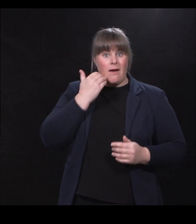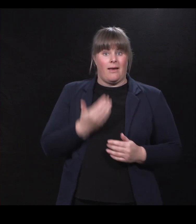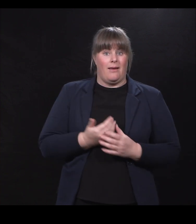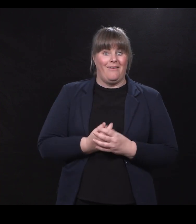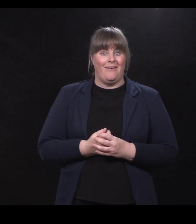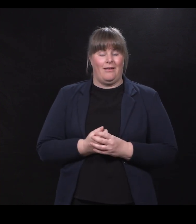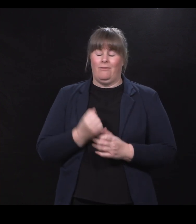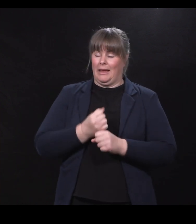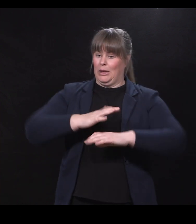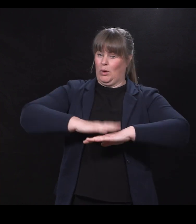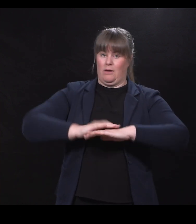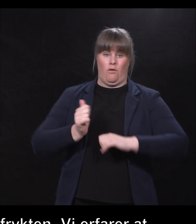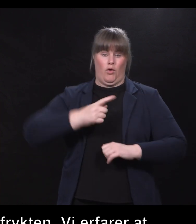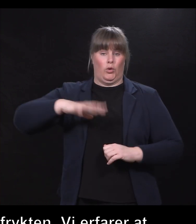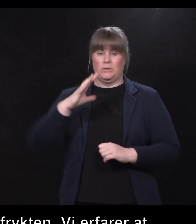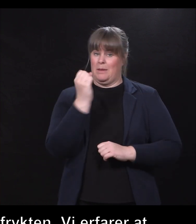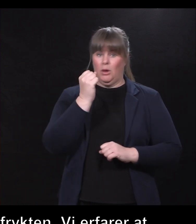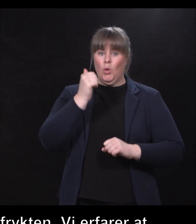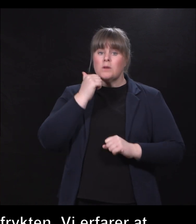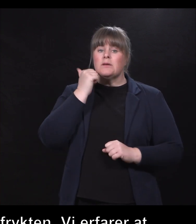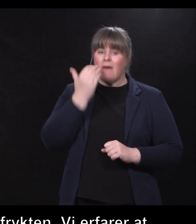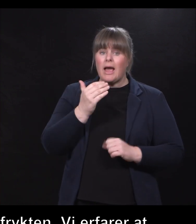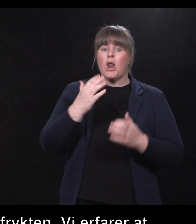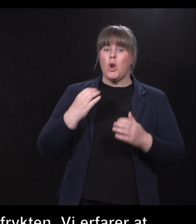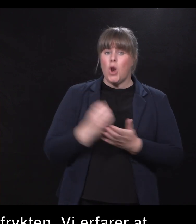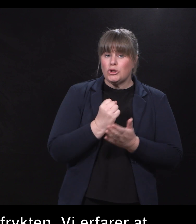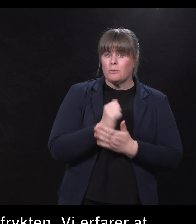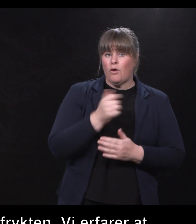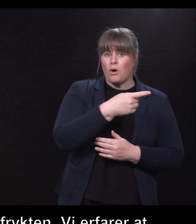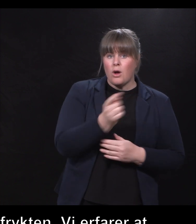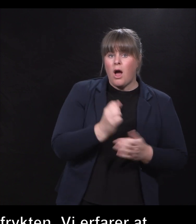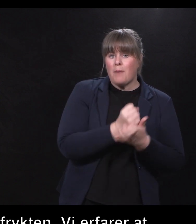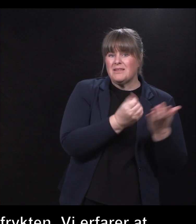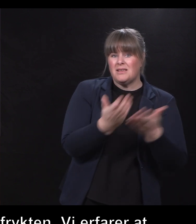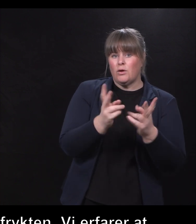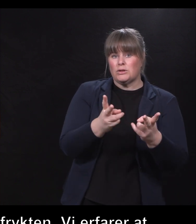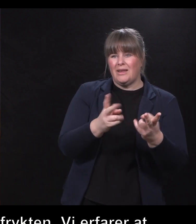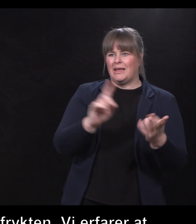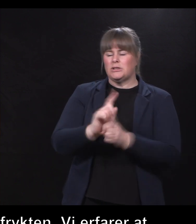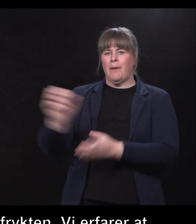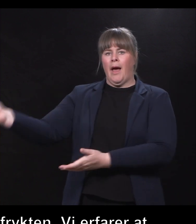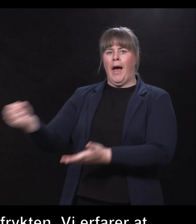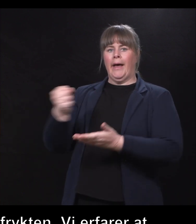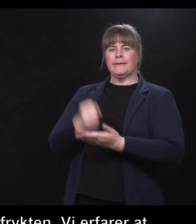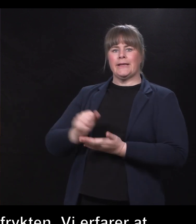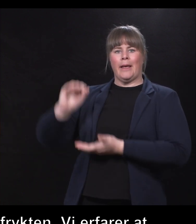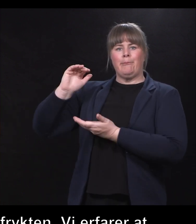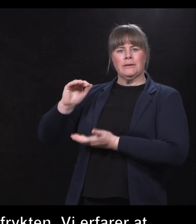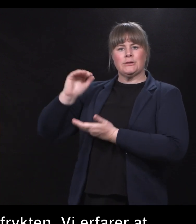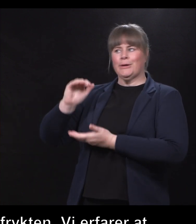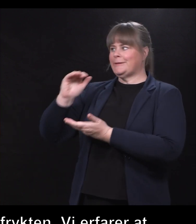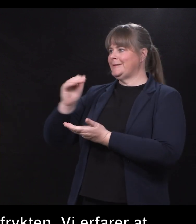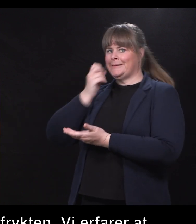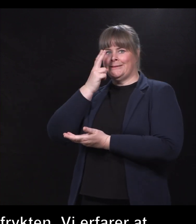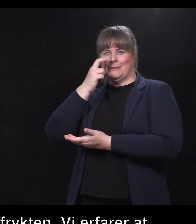helt grunnleggende i vårt konsept også, at det skal være lønnsomt for arbeidsgivere. Det skal ikke bare være sånn at de ansetter en maskott og så skryter det og så stopper alt det. at